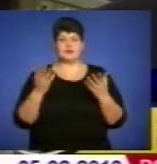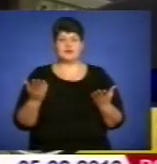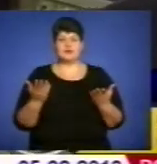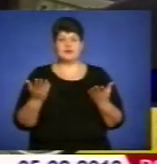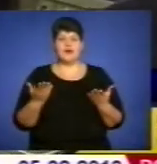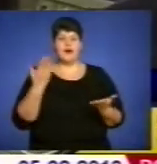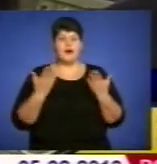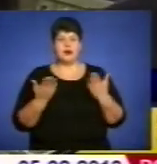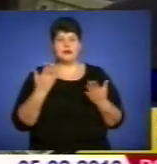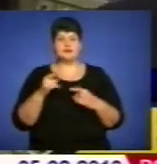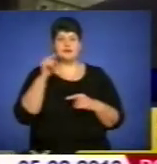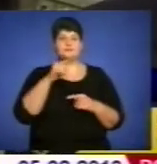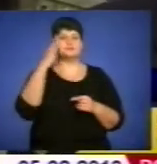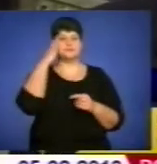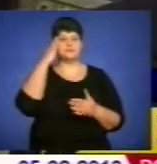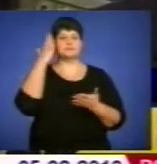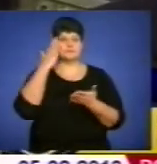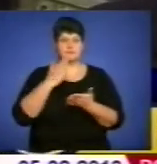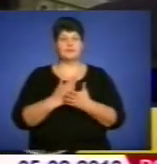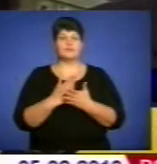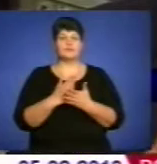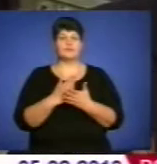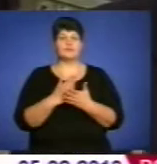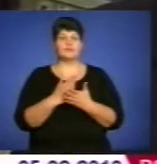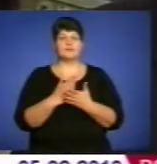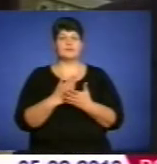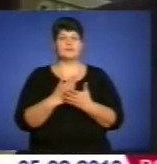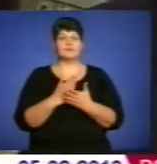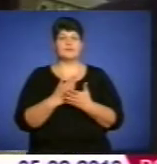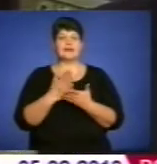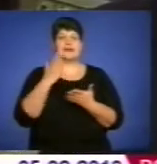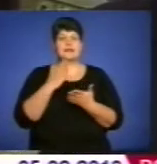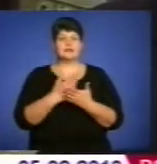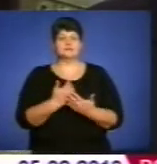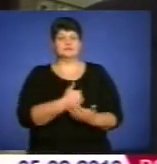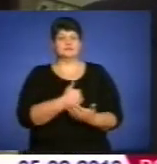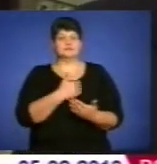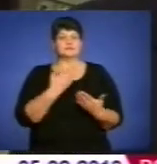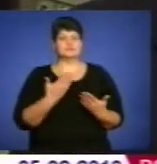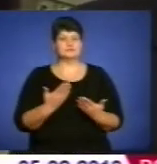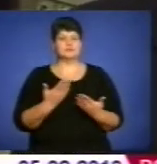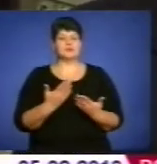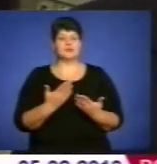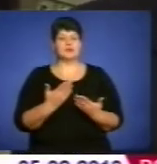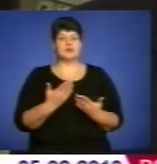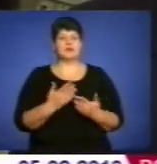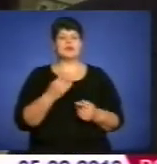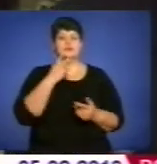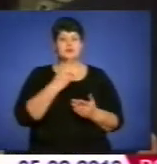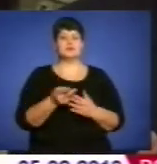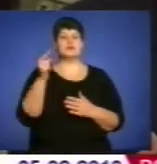в неї до цього є талант, в неї до цього є покликання. І, виходячи з цього,